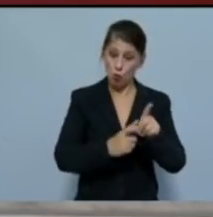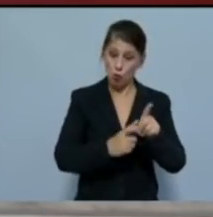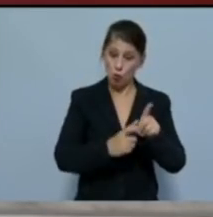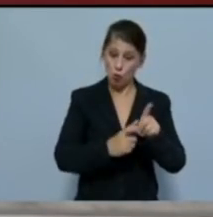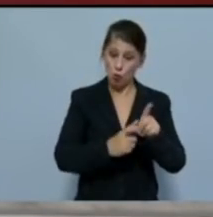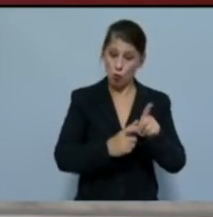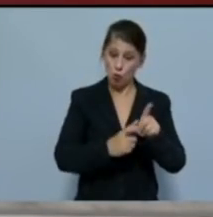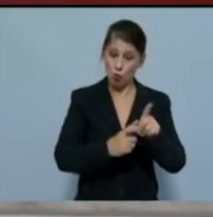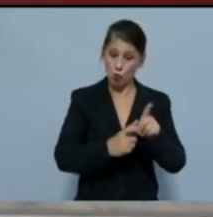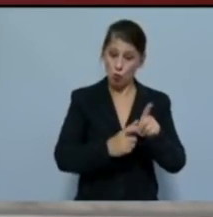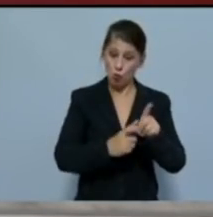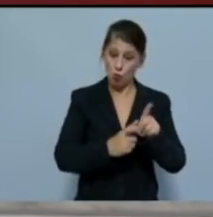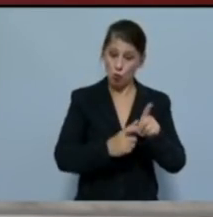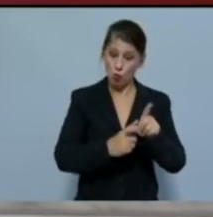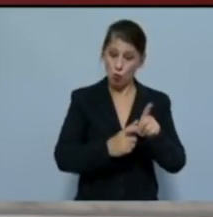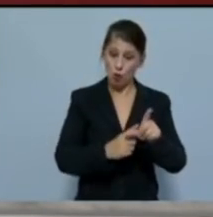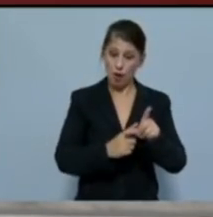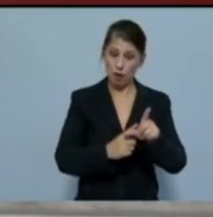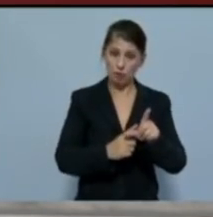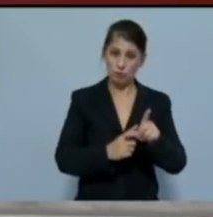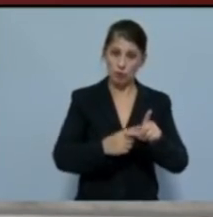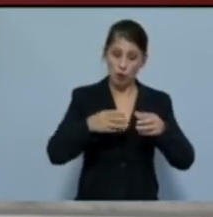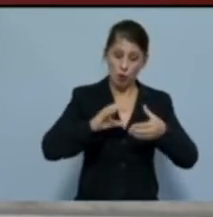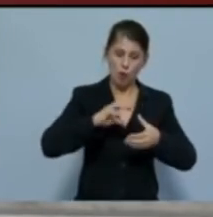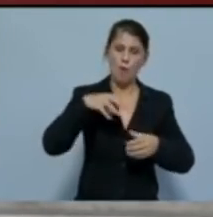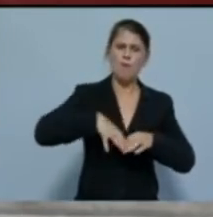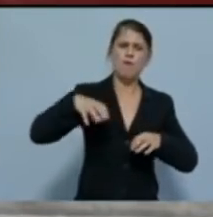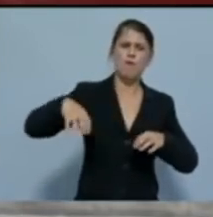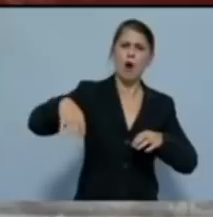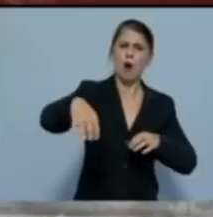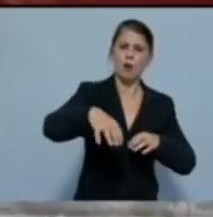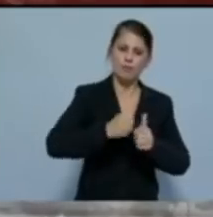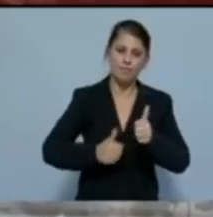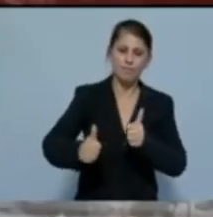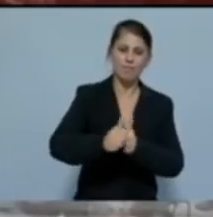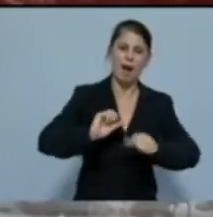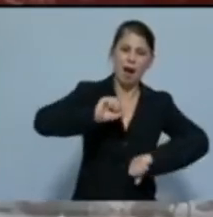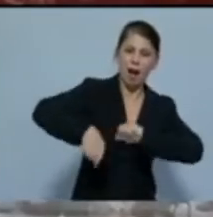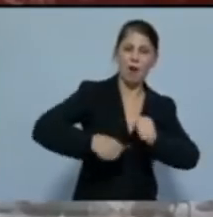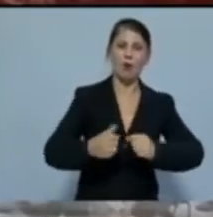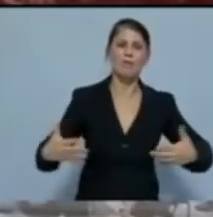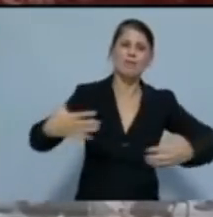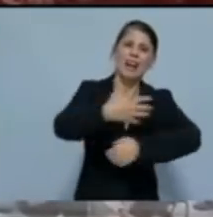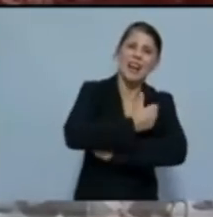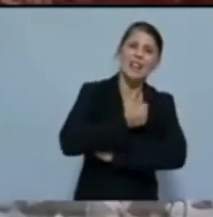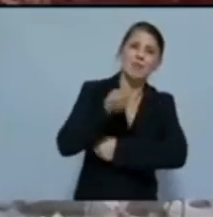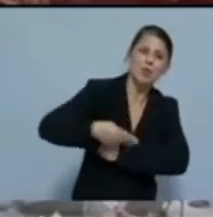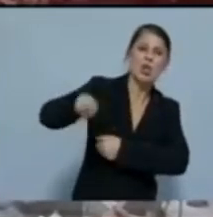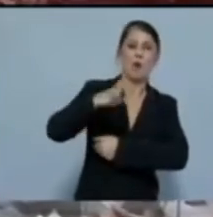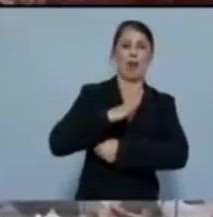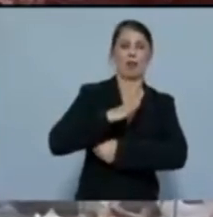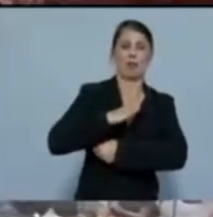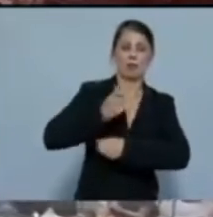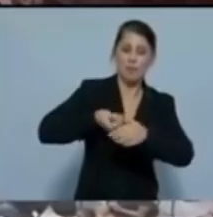αγκαλιάσει ο δρόμος του αγώνα όλο και περισσότερους και μέσα από τα